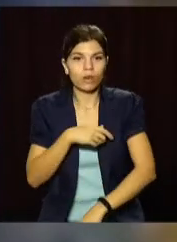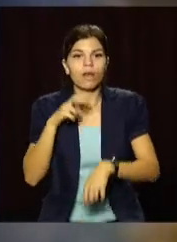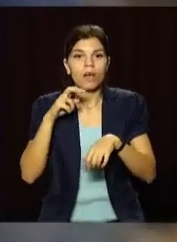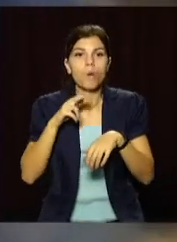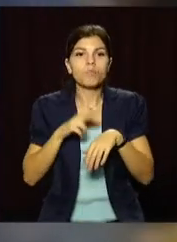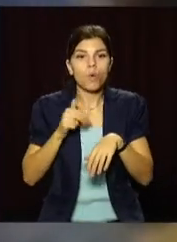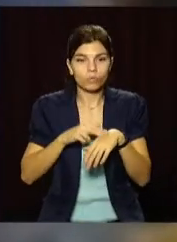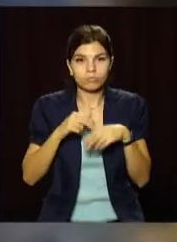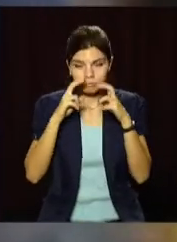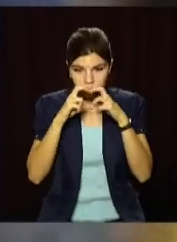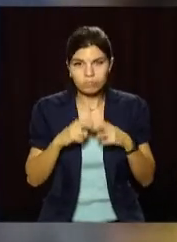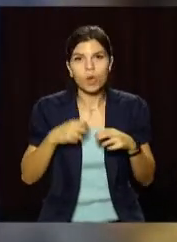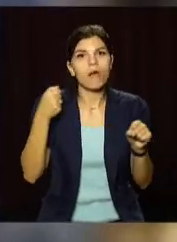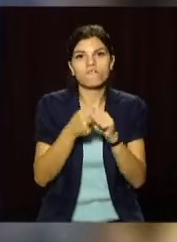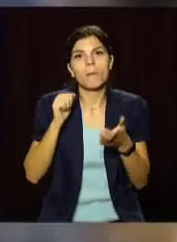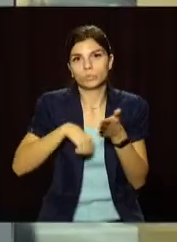встановлює обставини ДТП.